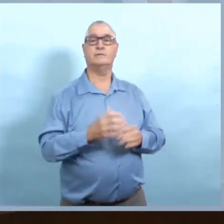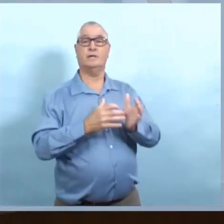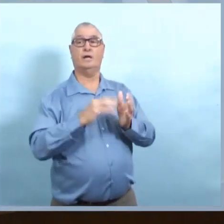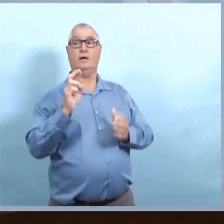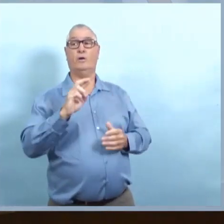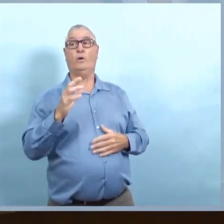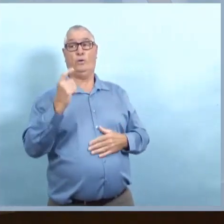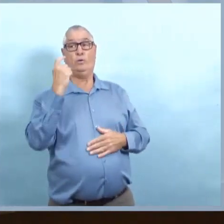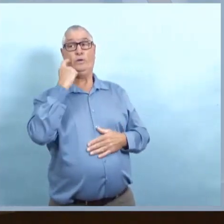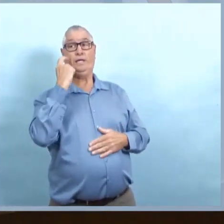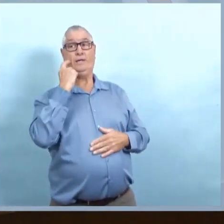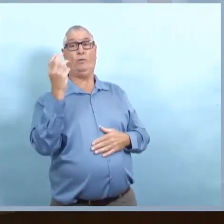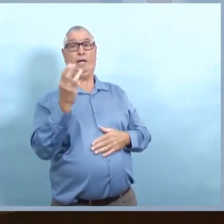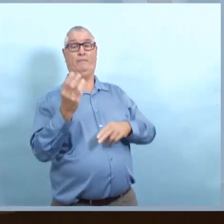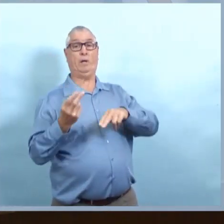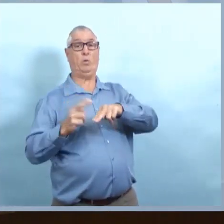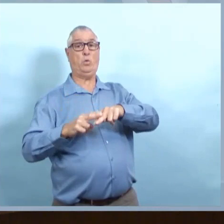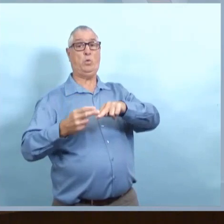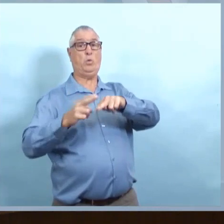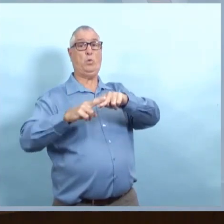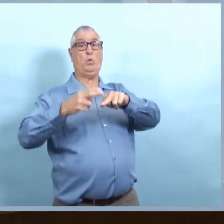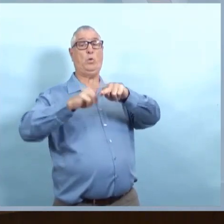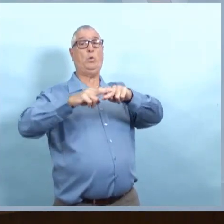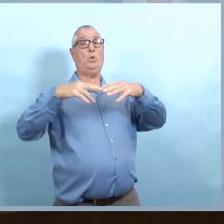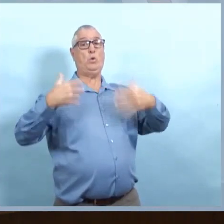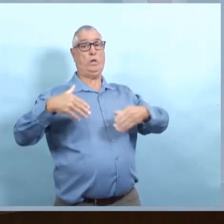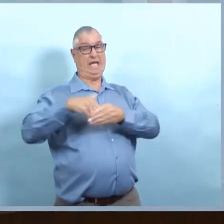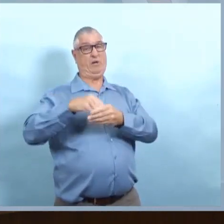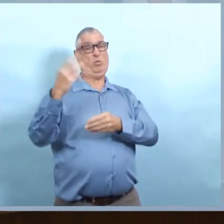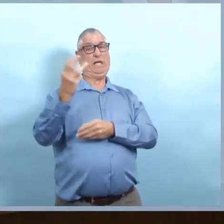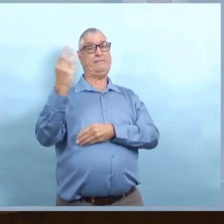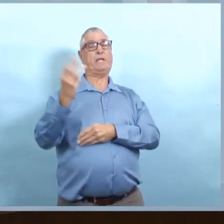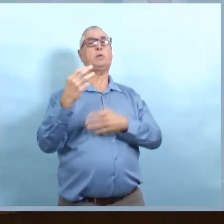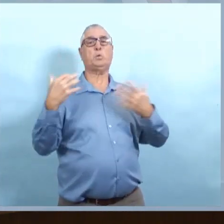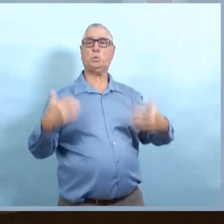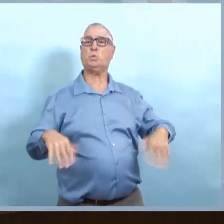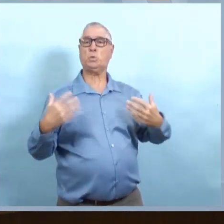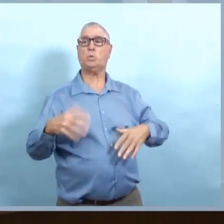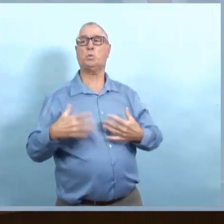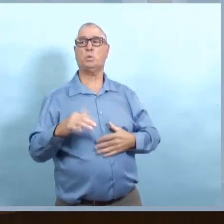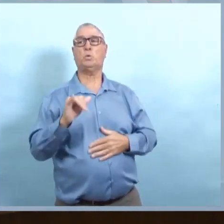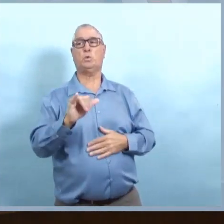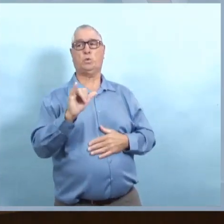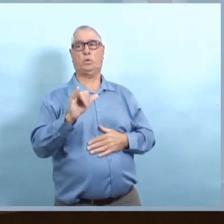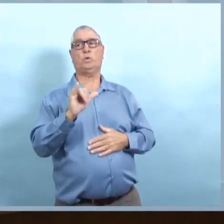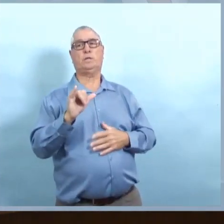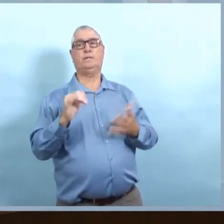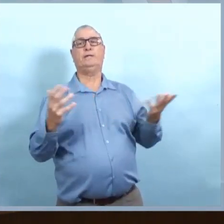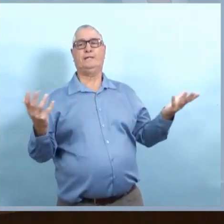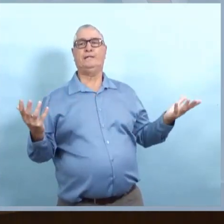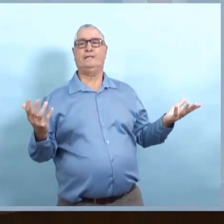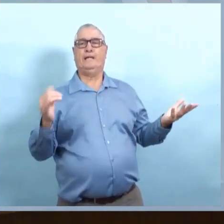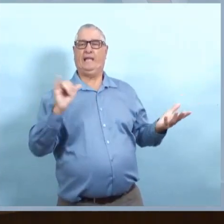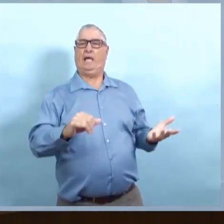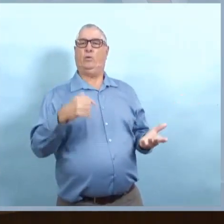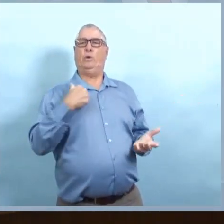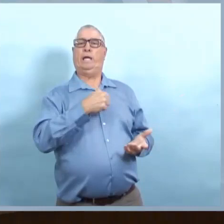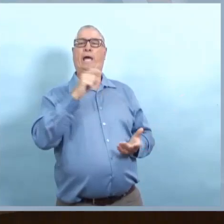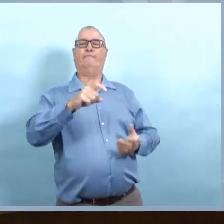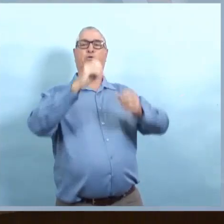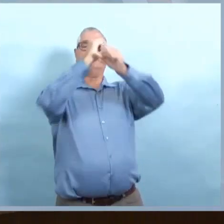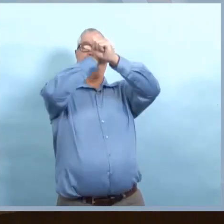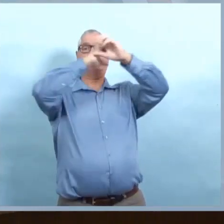sur ce qui serait passé si vous n'étiez pas passé au code orange? Les données préliminaires sur la montée